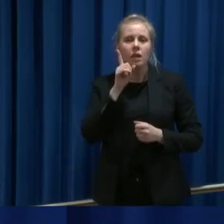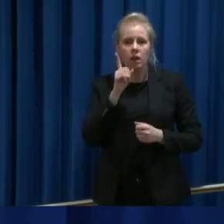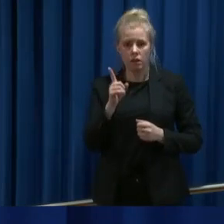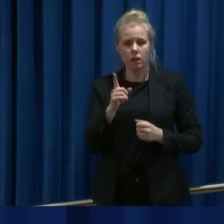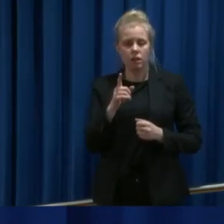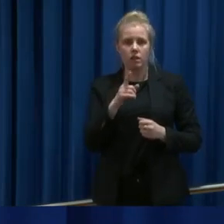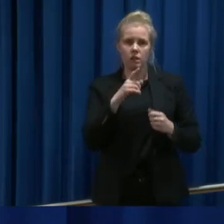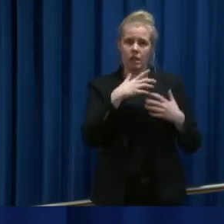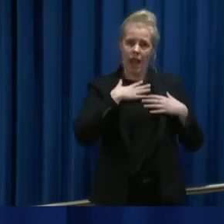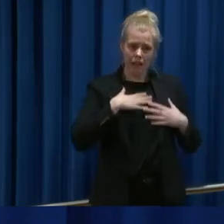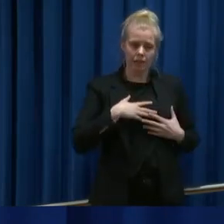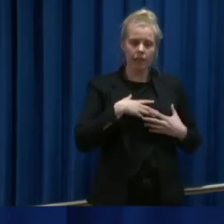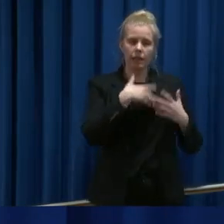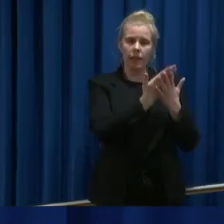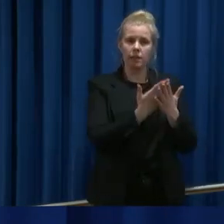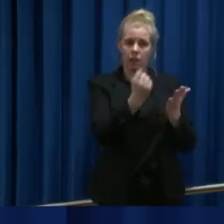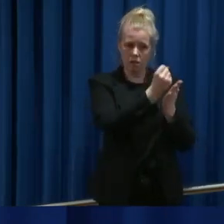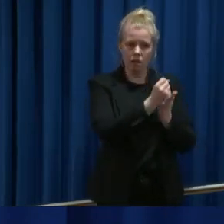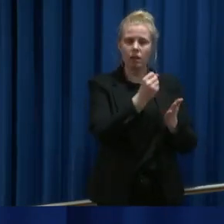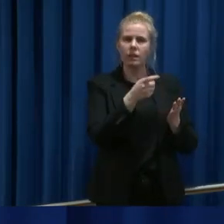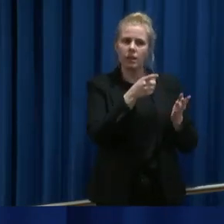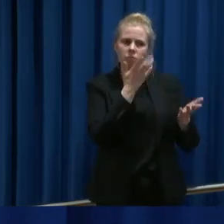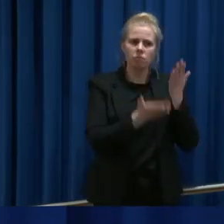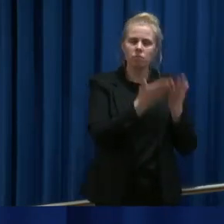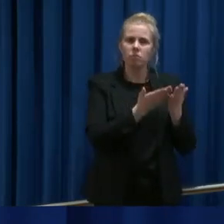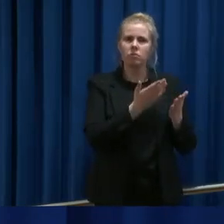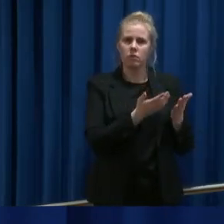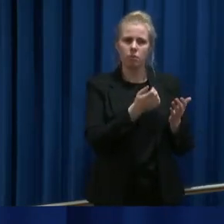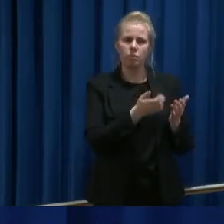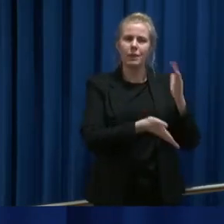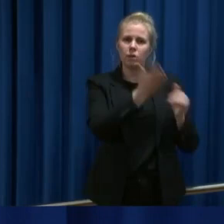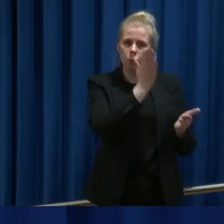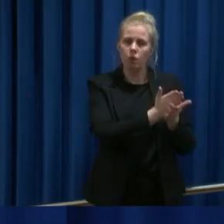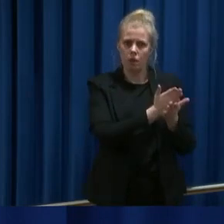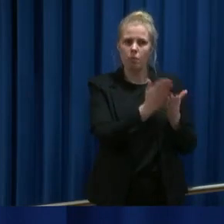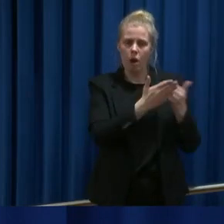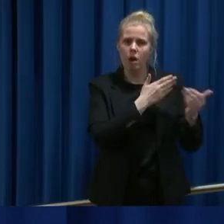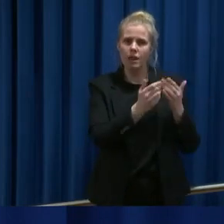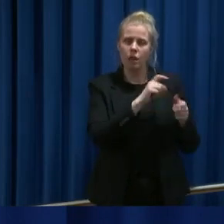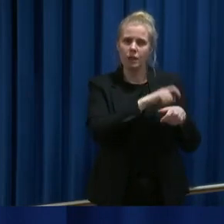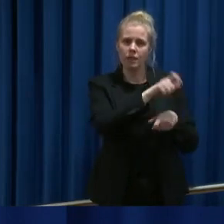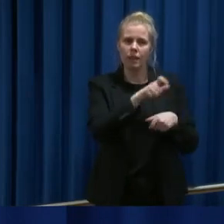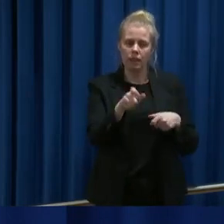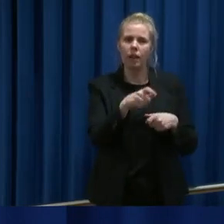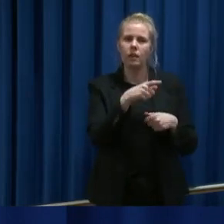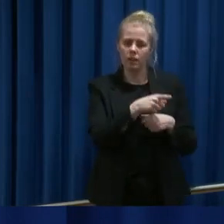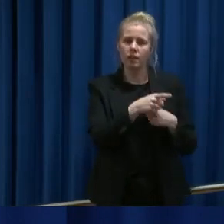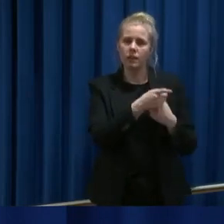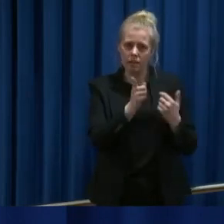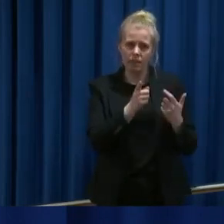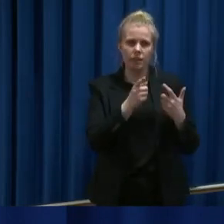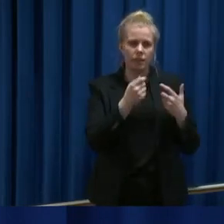helsetjenesten vanskelige beslutninger i behandlingen av pasienter. Vi har klare kriterier for dette.